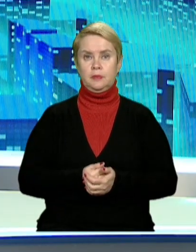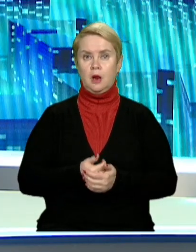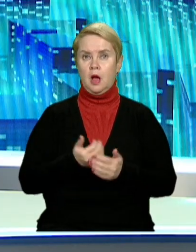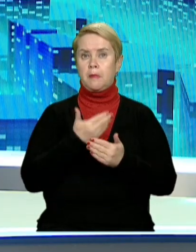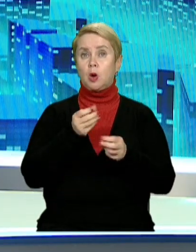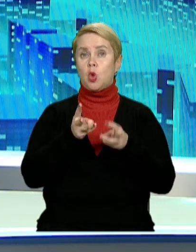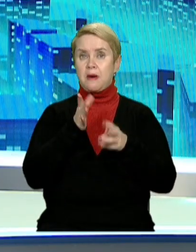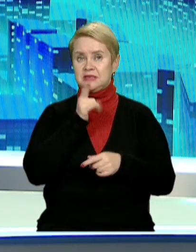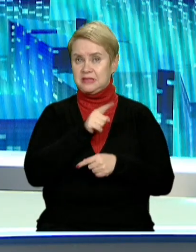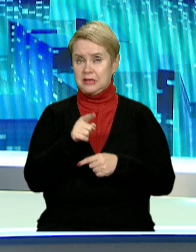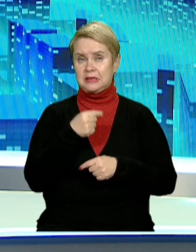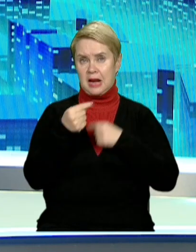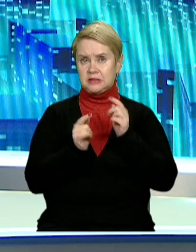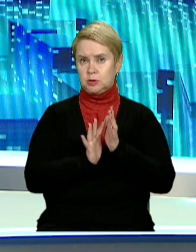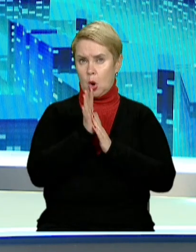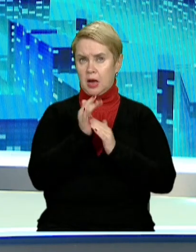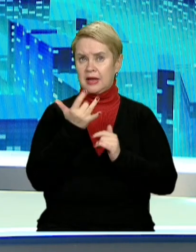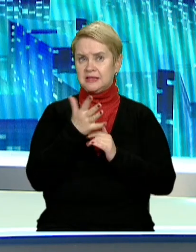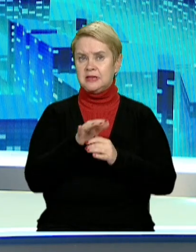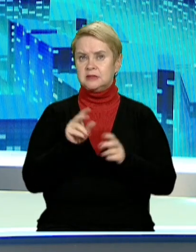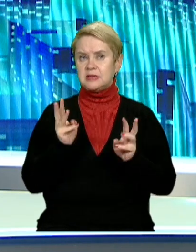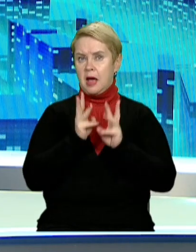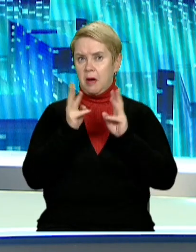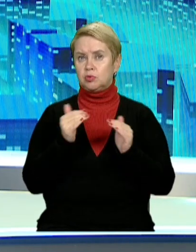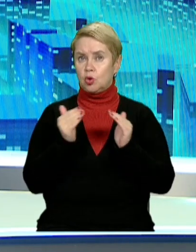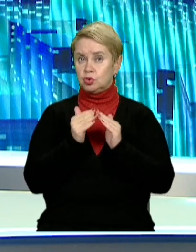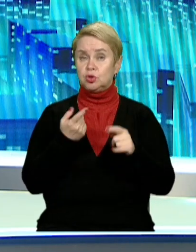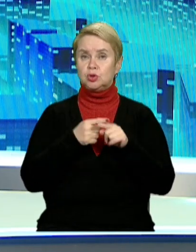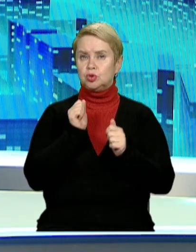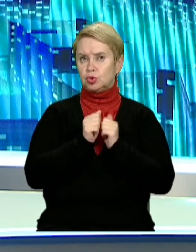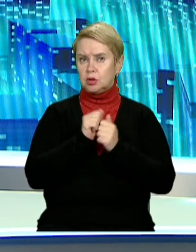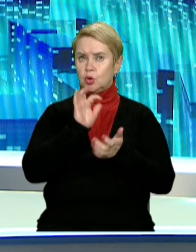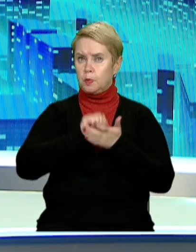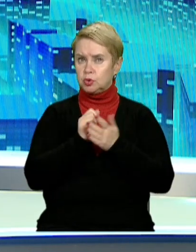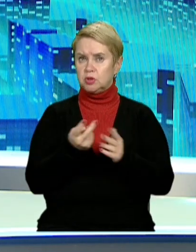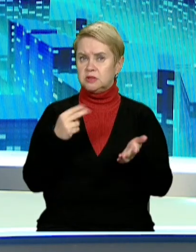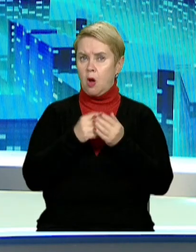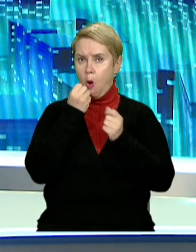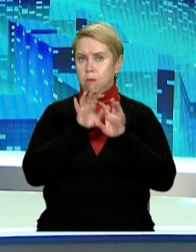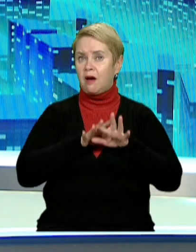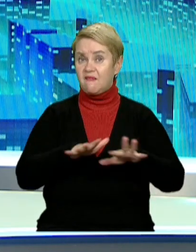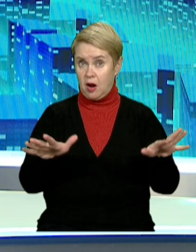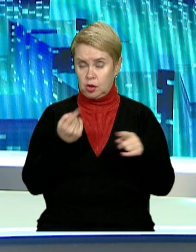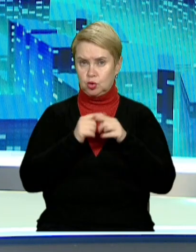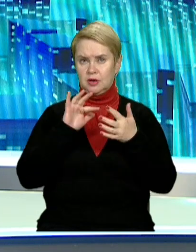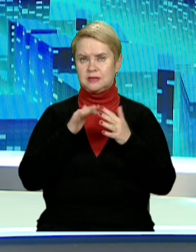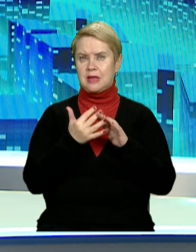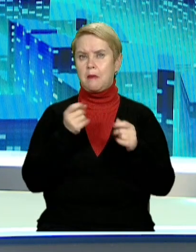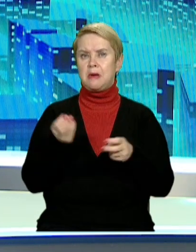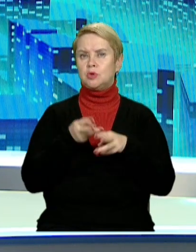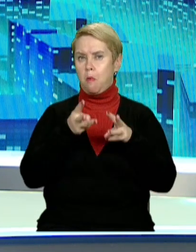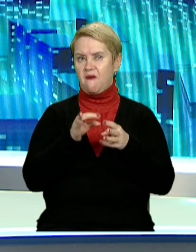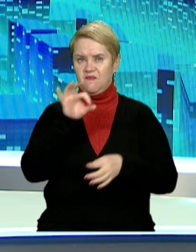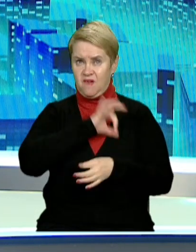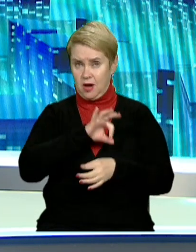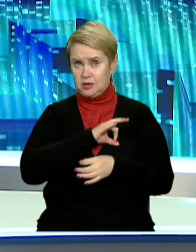Перед опалювальним сезоном традиційно зростає кількість займань. житловому секторі часто їх причиною стають обігрівачі. У селях без опалення люди